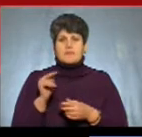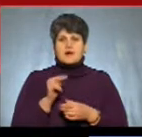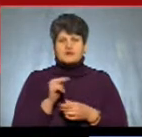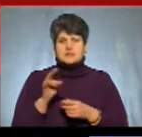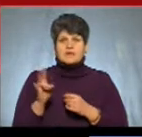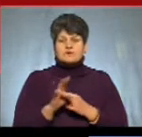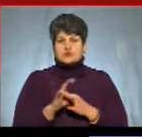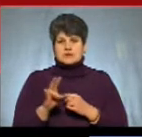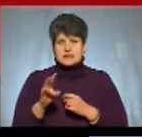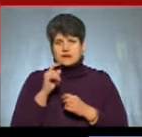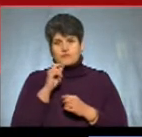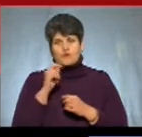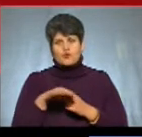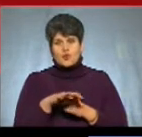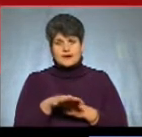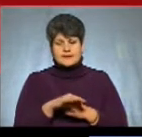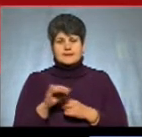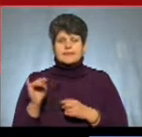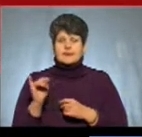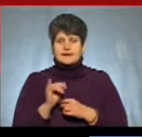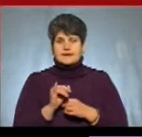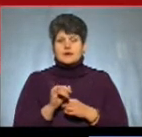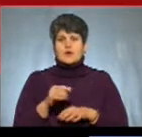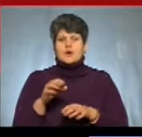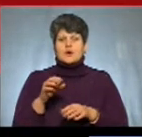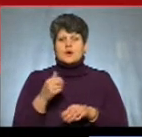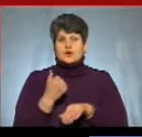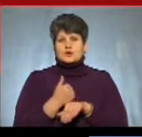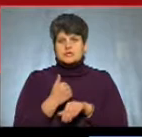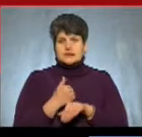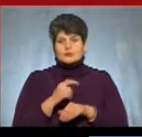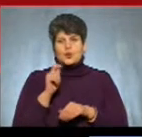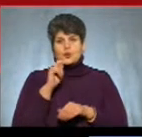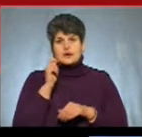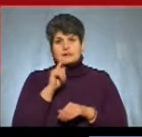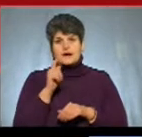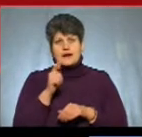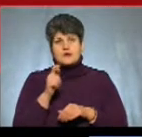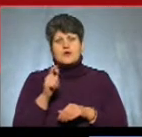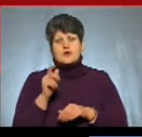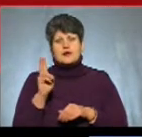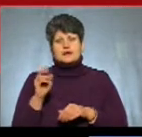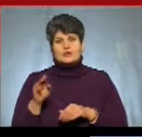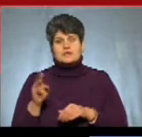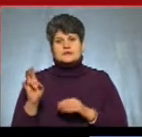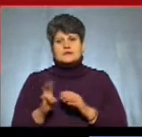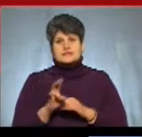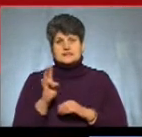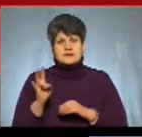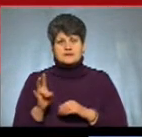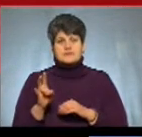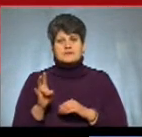Церкви в Україні і очільником Української Грекокатолицької Церкви, архієпископом